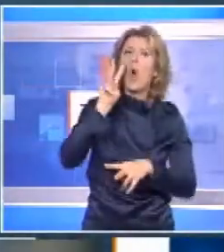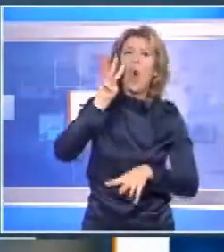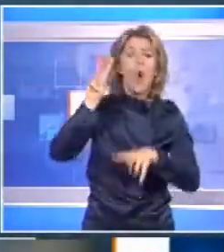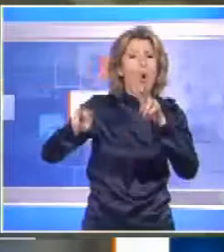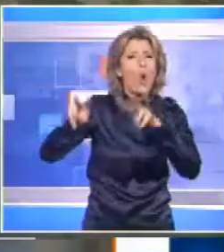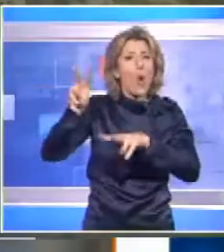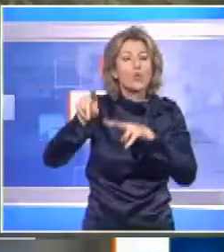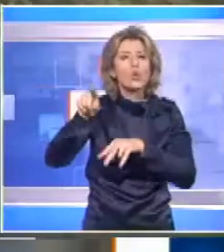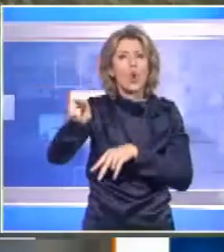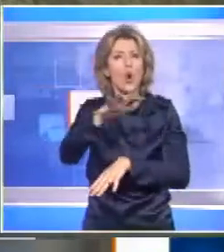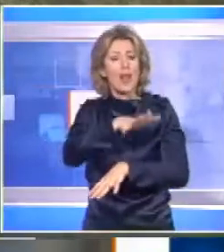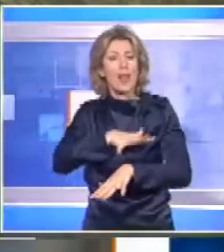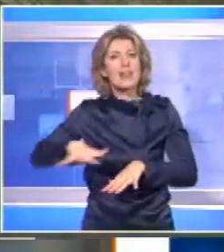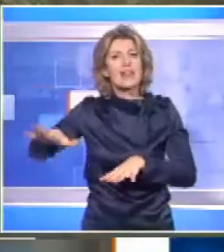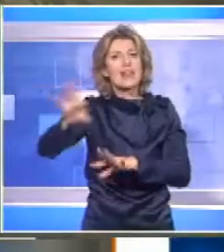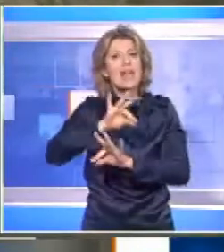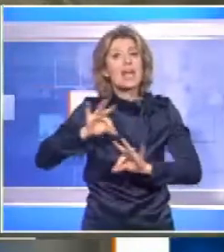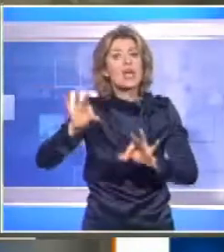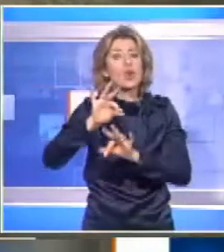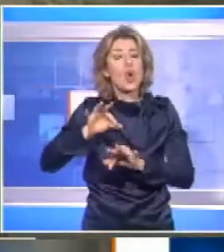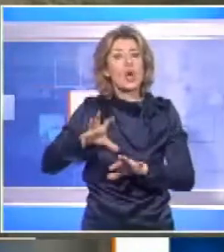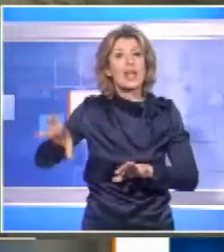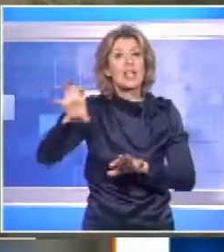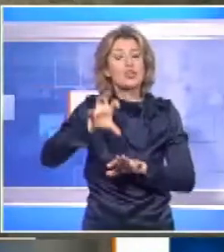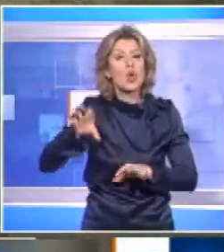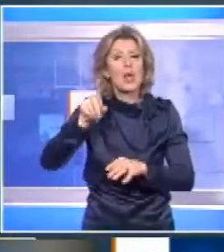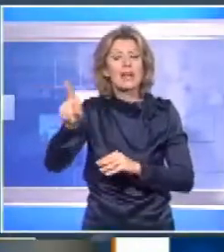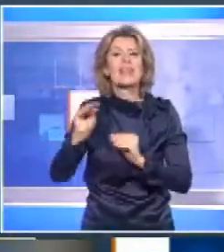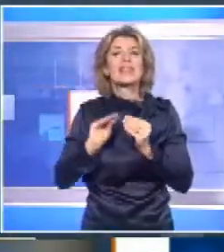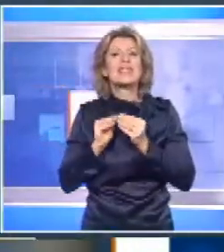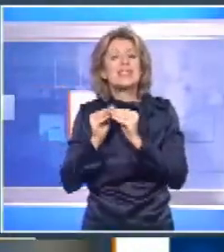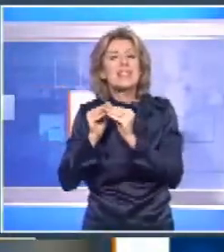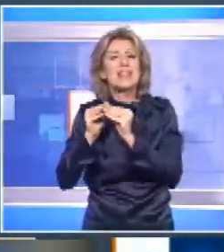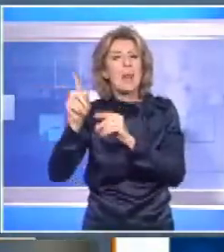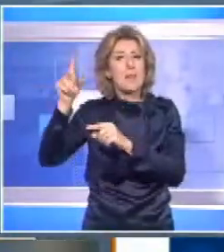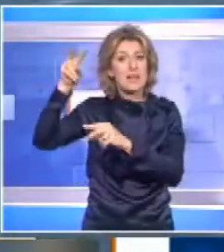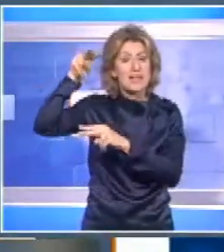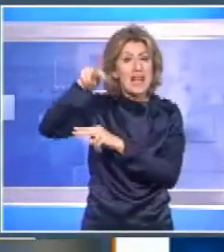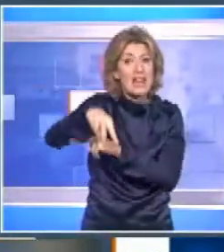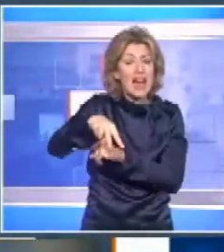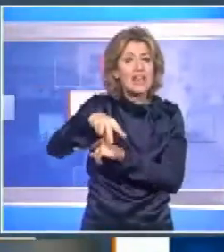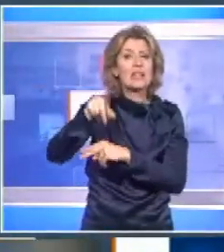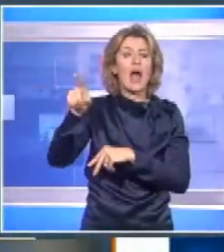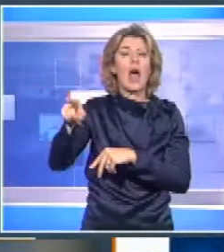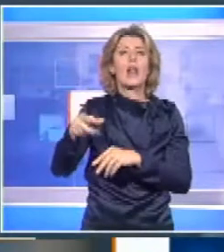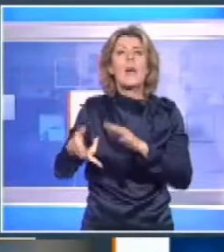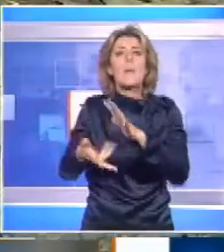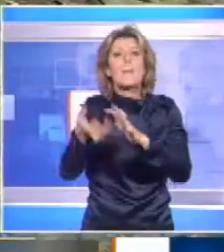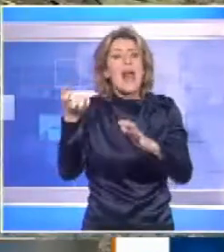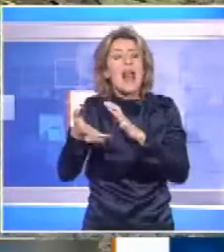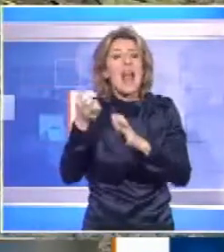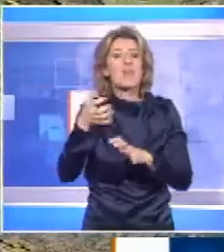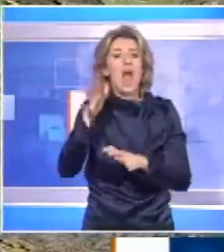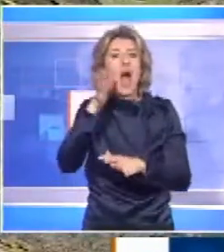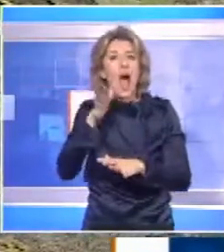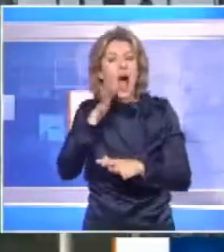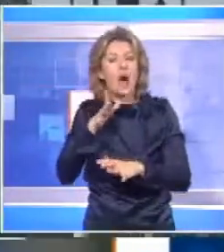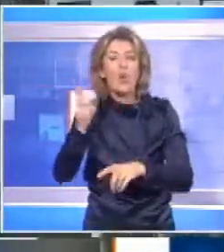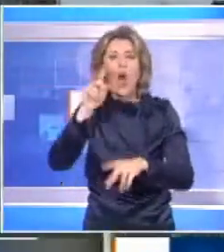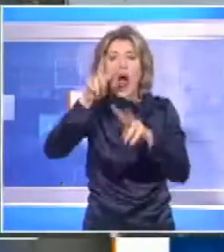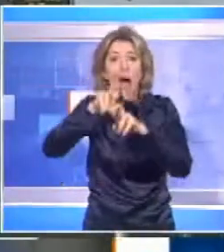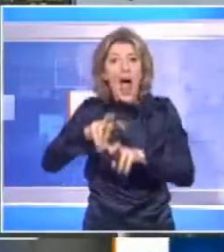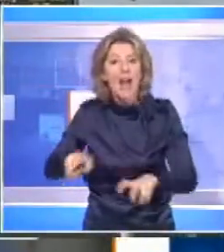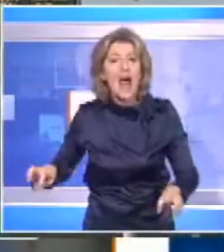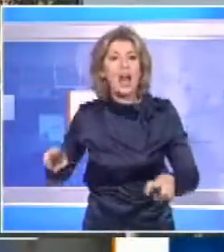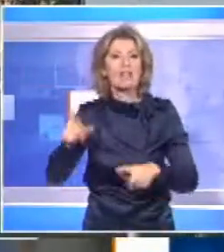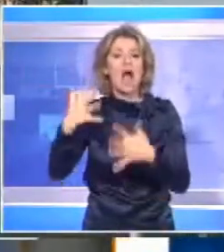effettuati su tutto il territorio regionale con sistemi satellitari, prelievi di campioni d'acqua e analisi di colonne d